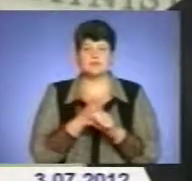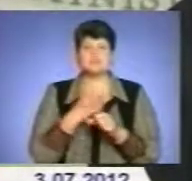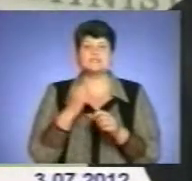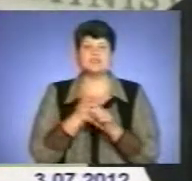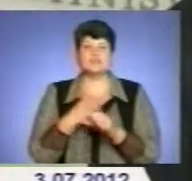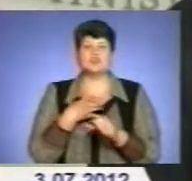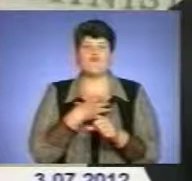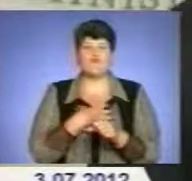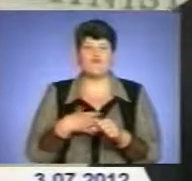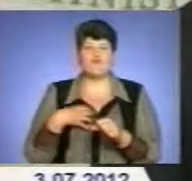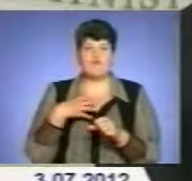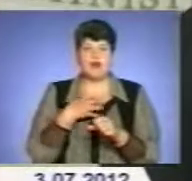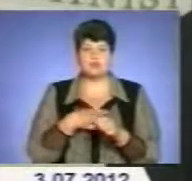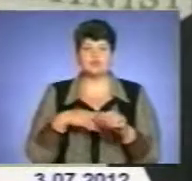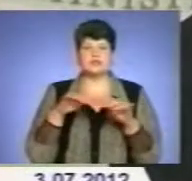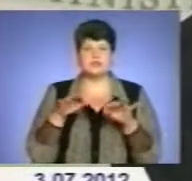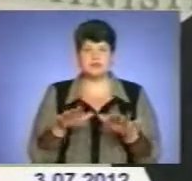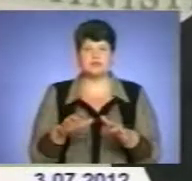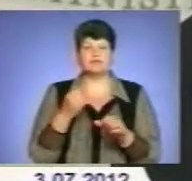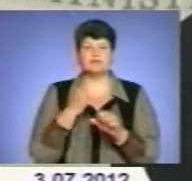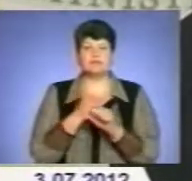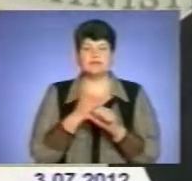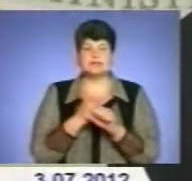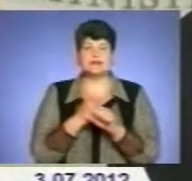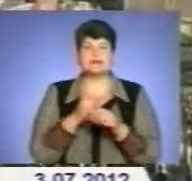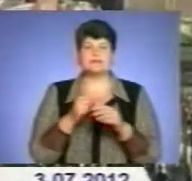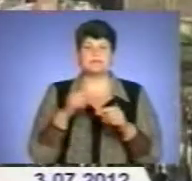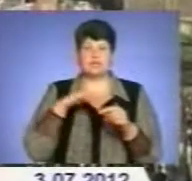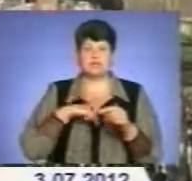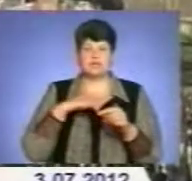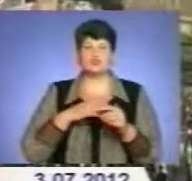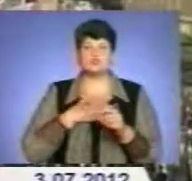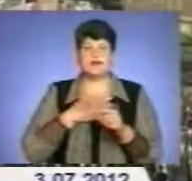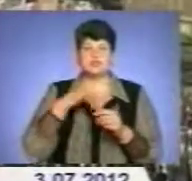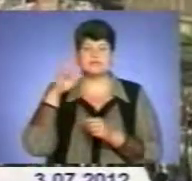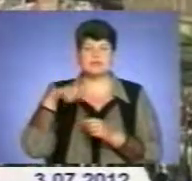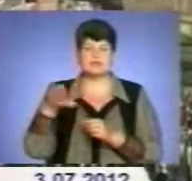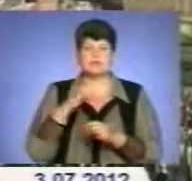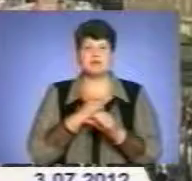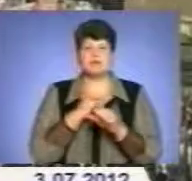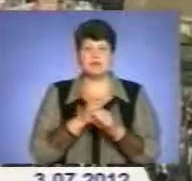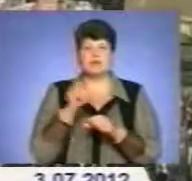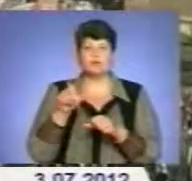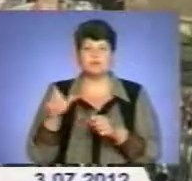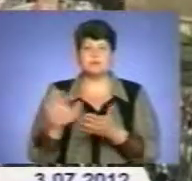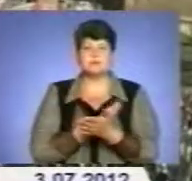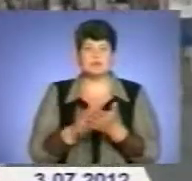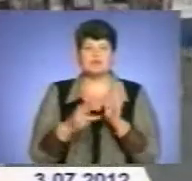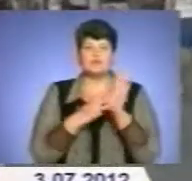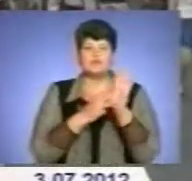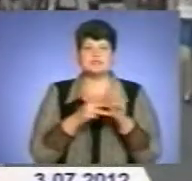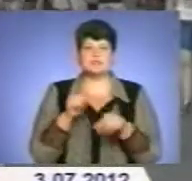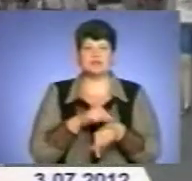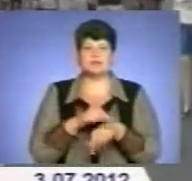справи, ви створювали репутацію нашої країни. Працювали добровольці безкоштовно, по вісім годин на день.